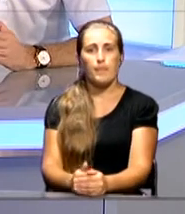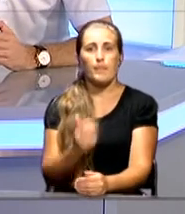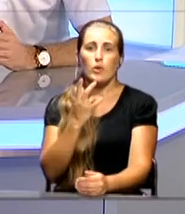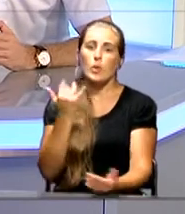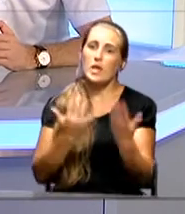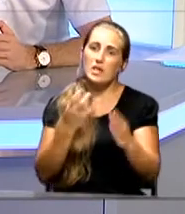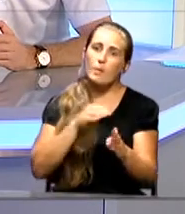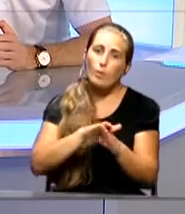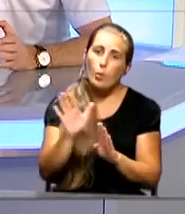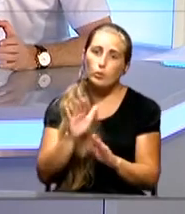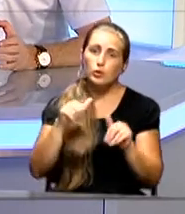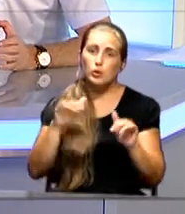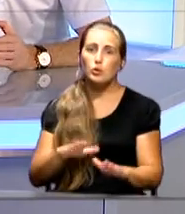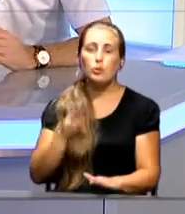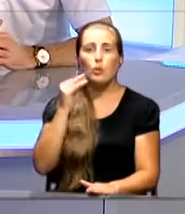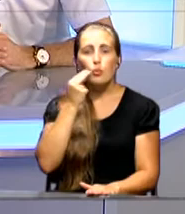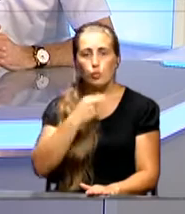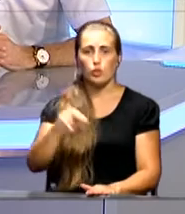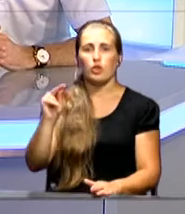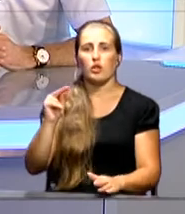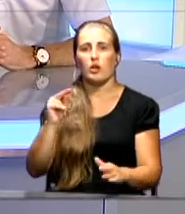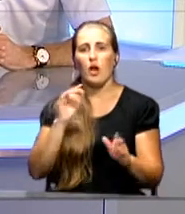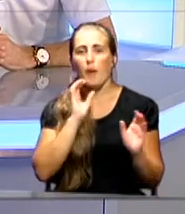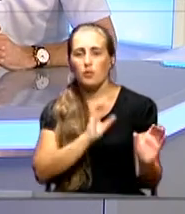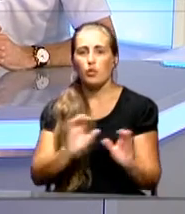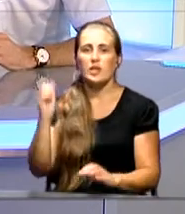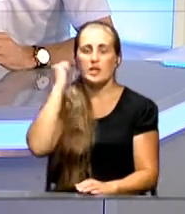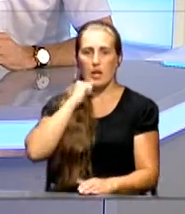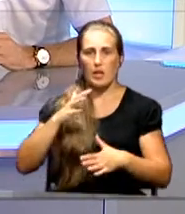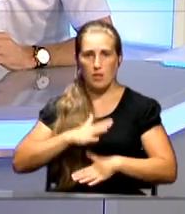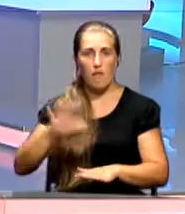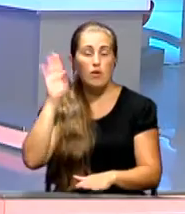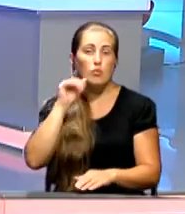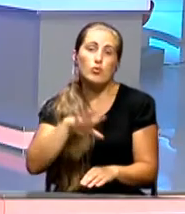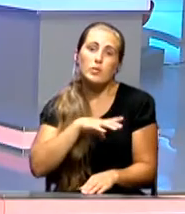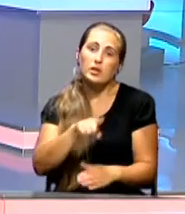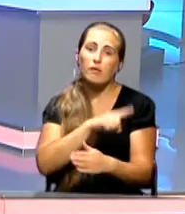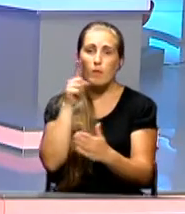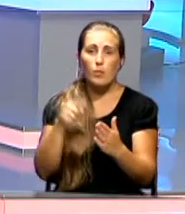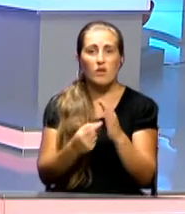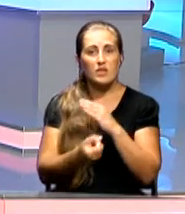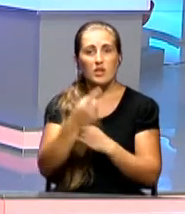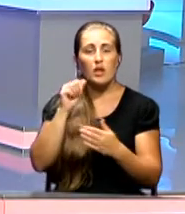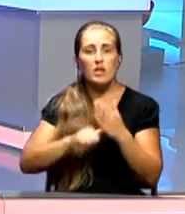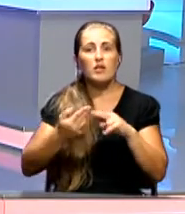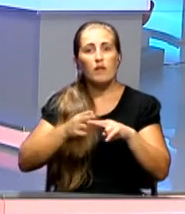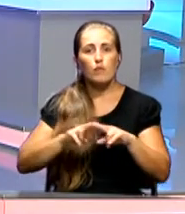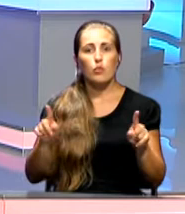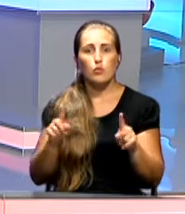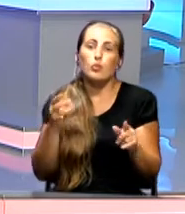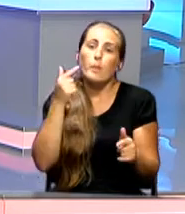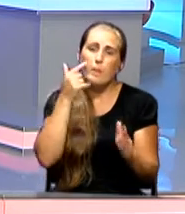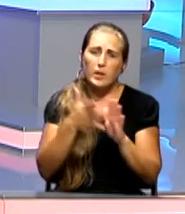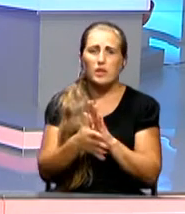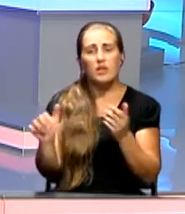если не полностью решить, то улучшить, скажем так, обеспечение Старого Крыма водой. Может, там вопросы возникают из-за того, что, понятно,